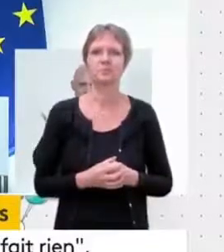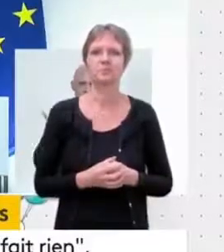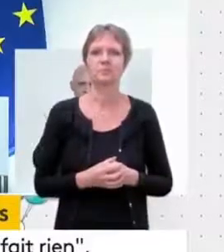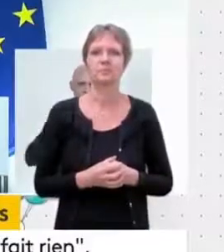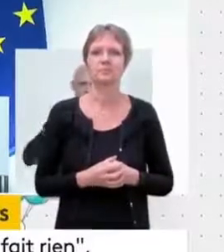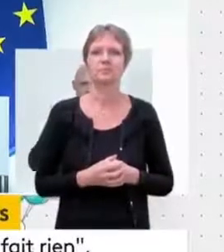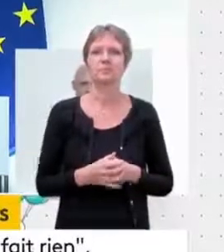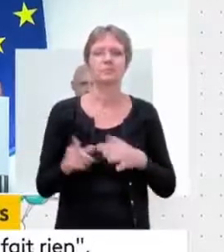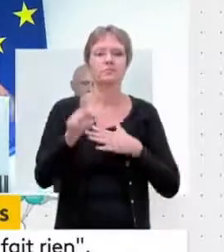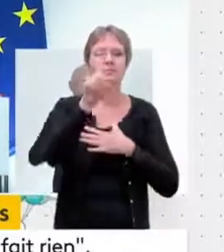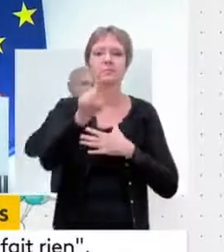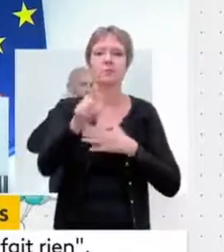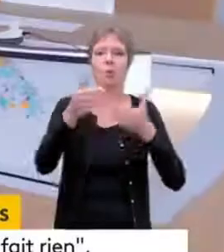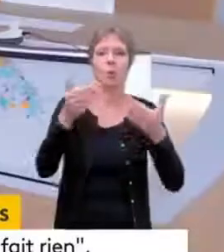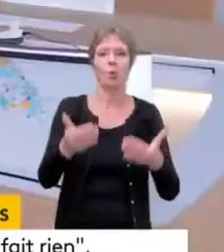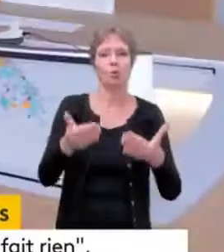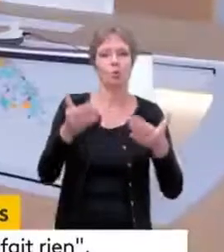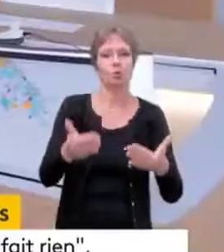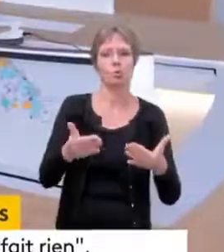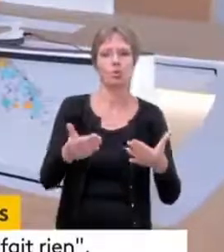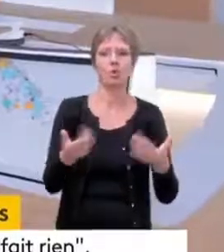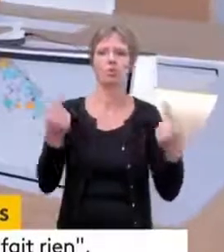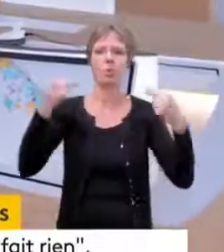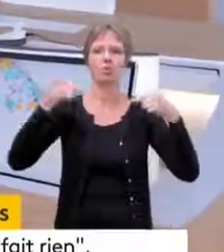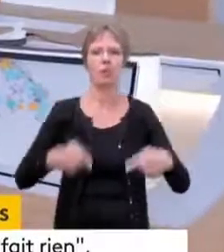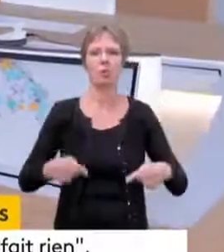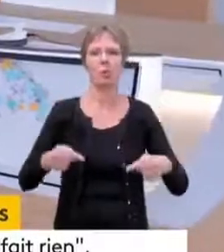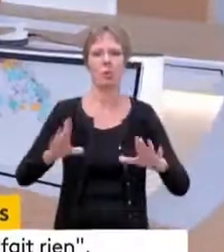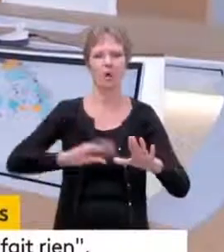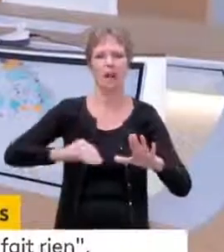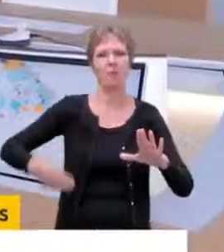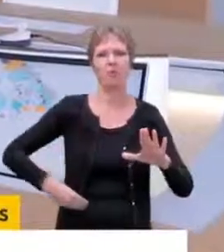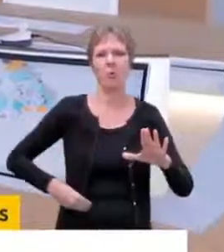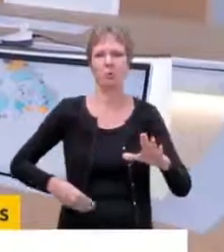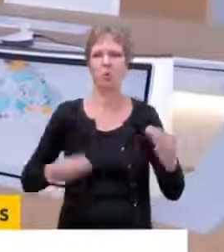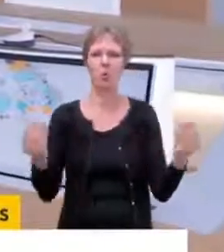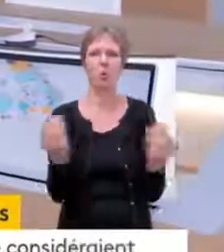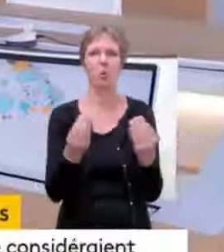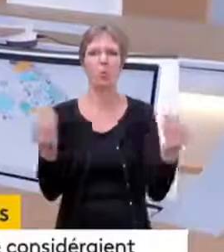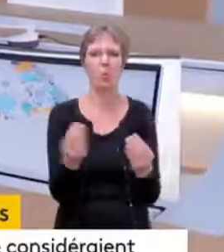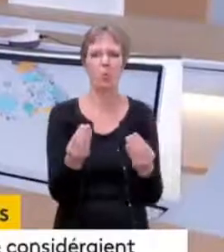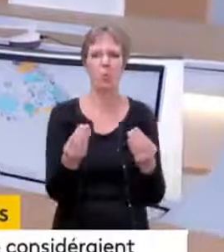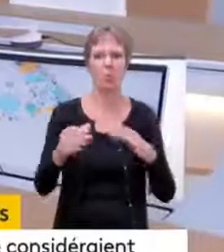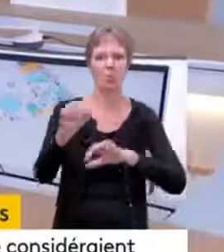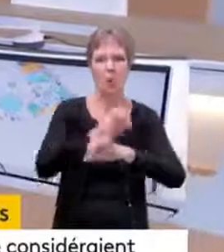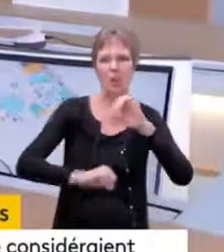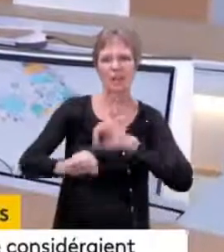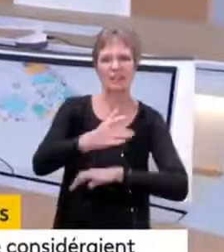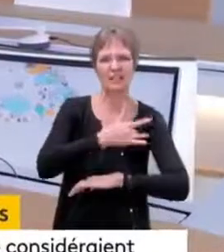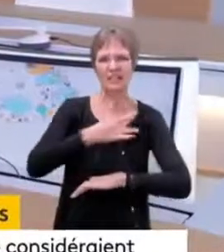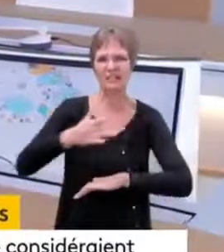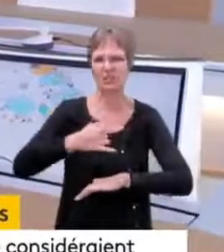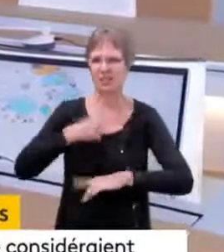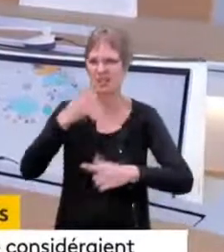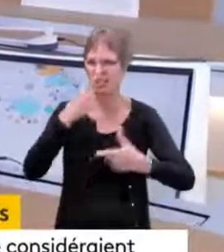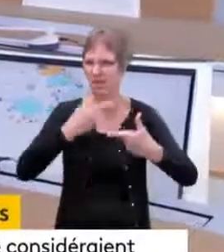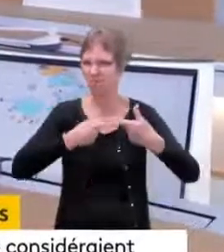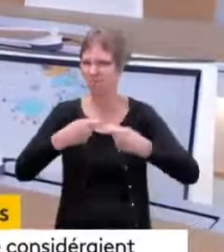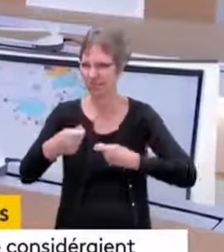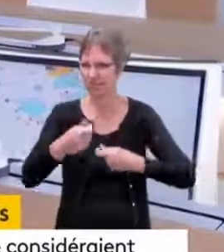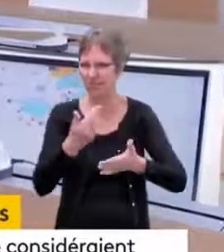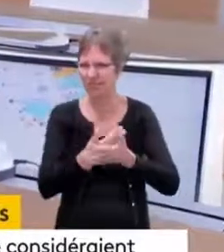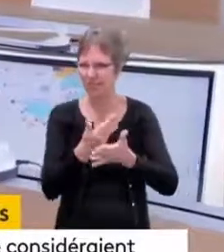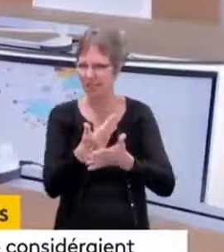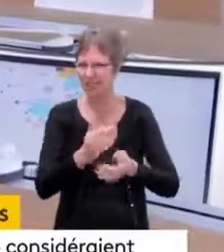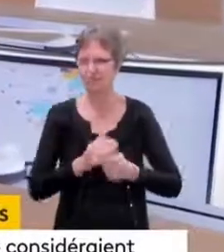'hui, vous considérez que le point sur lequel le gouvernement a le plus fauté, c'est cette stratégie et cette planification sanitaire qui n'a pas été,